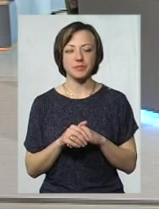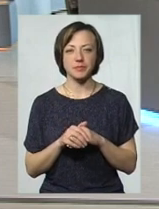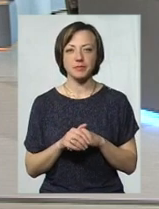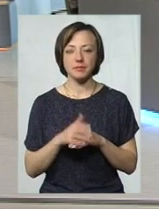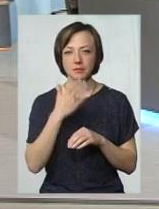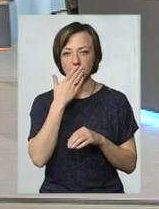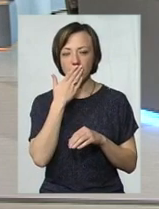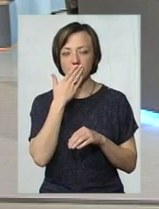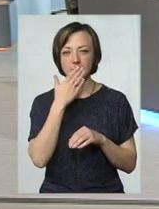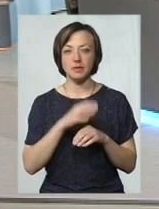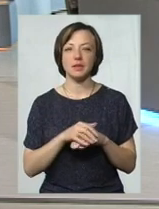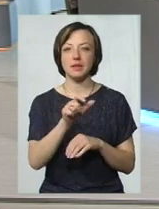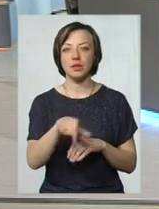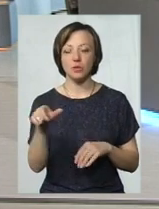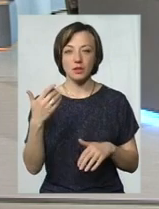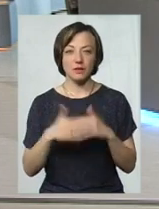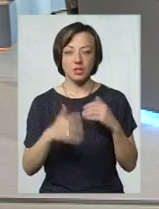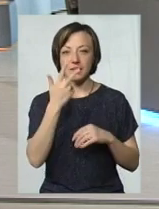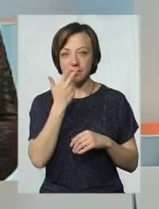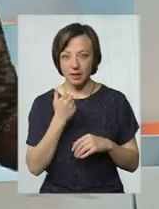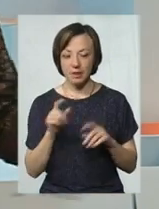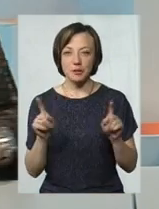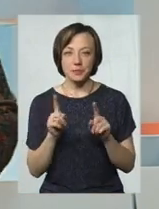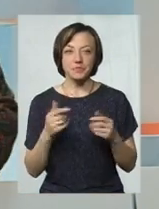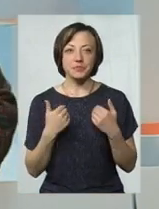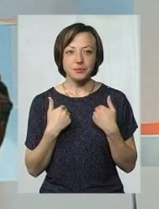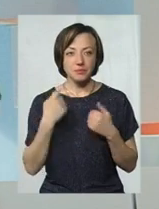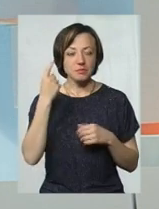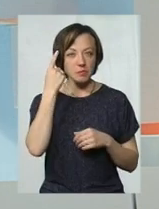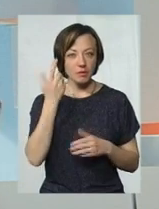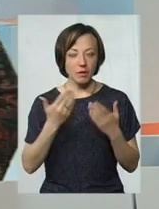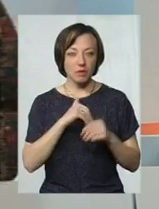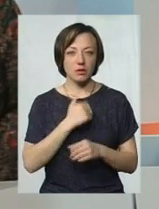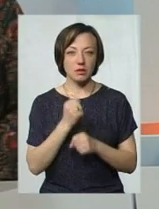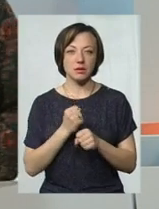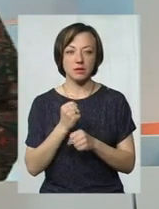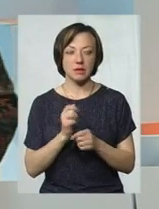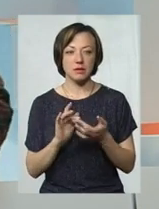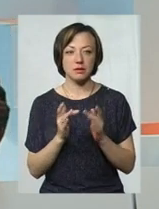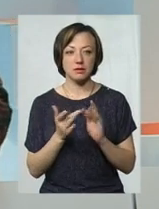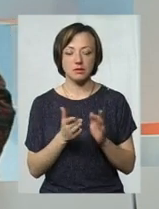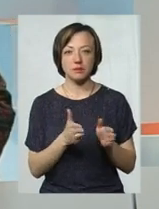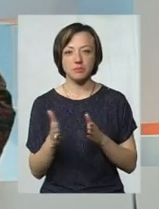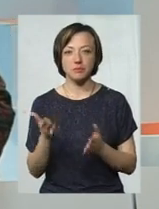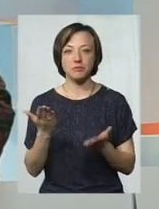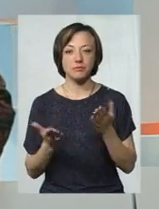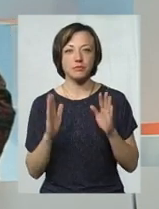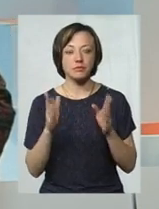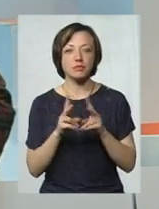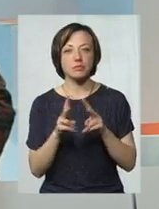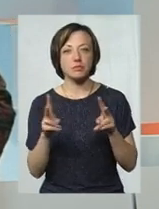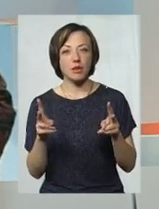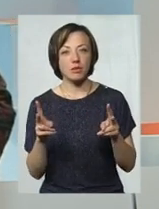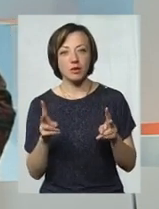Напевно, і люди вже звикують, так може І я вже буду думати, якщо я хочу розробити сус-мережу, і якщо вона буде комусь